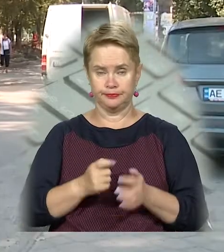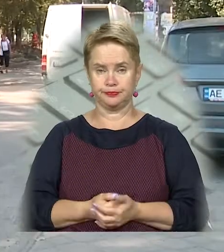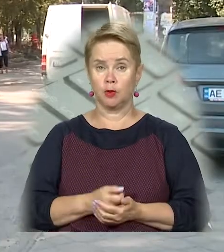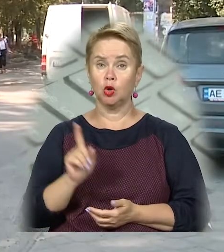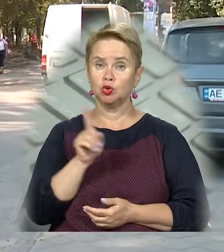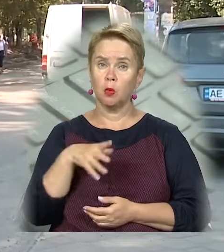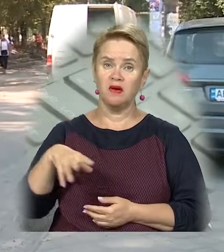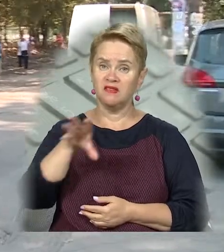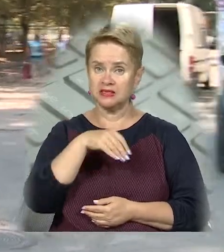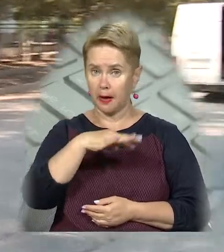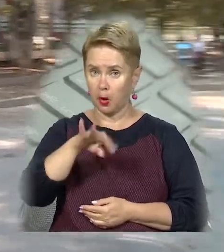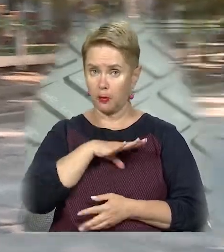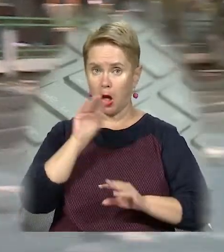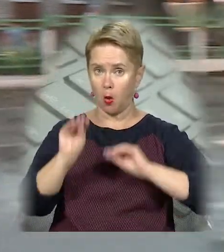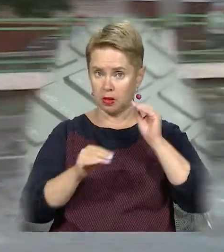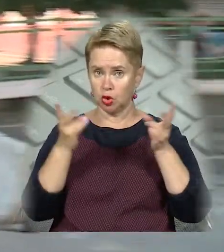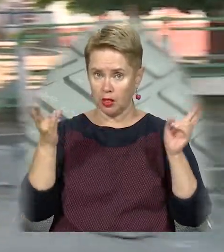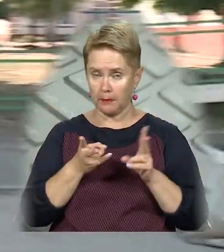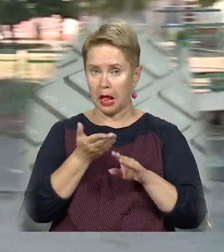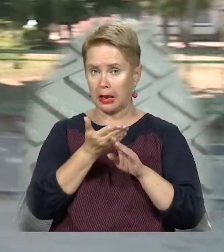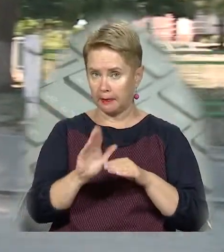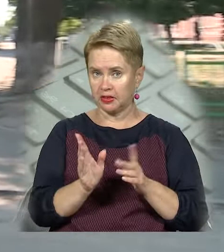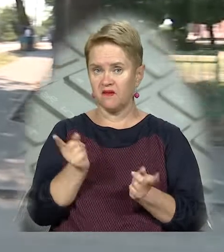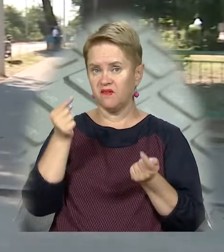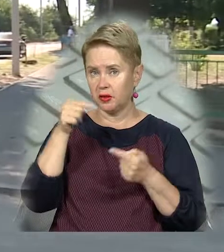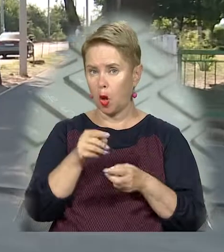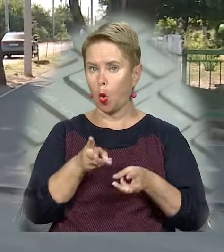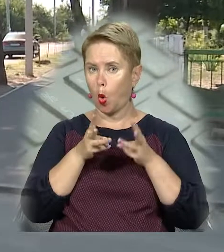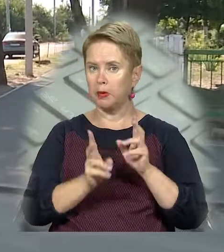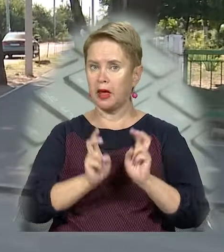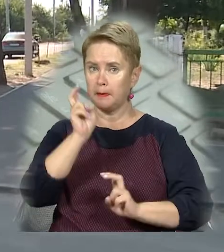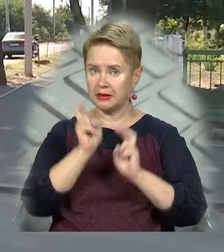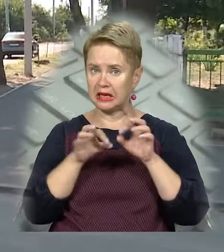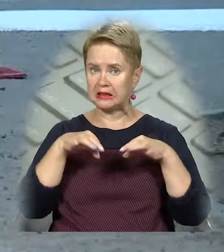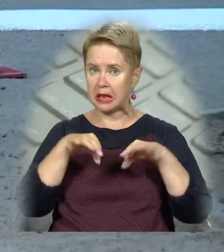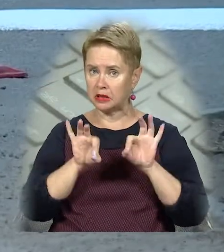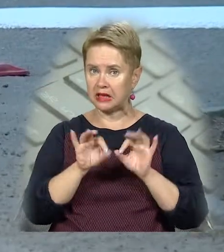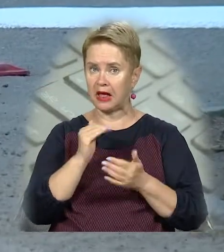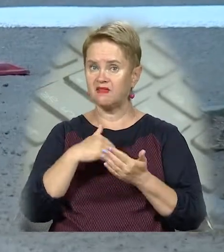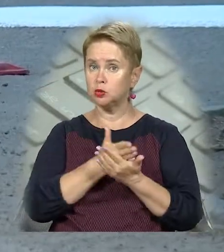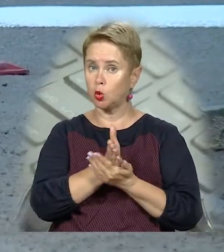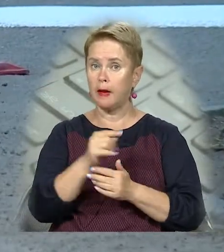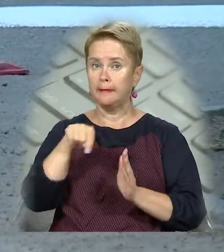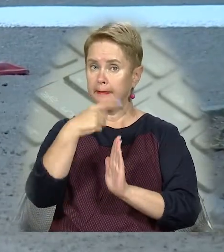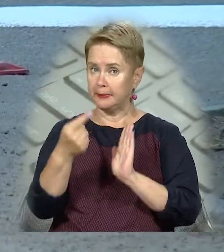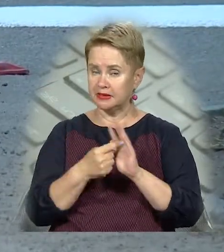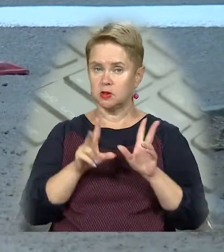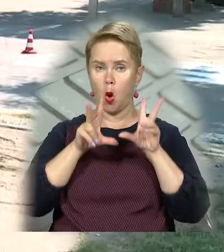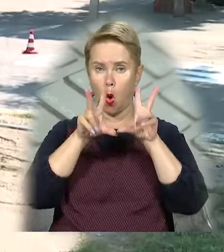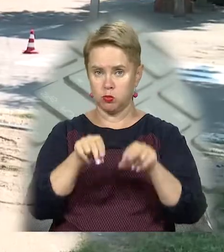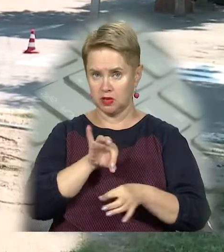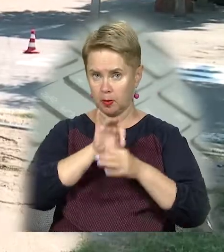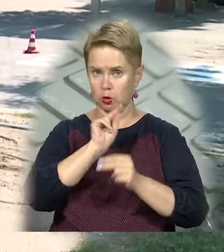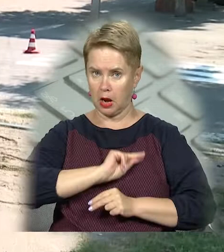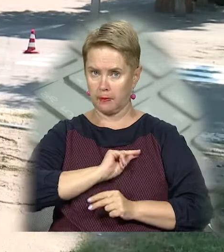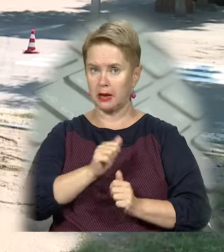За те, щоб всі переходи були облаштовані необхідними елементами, відповідає комунальне підприємство «Транспортна інфраструктура міста». Обіцяють,